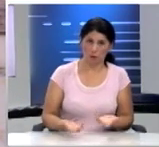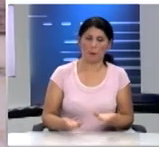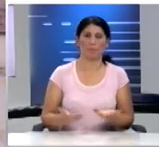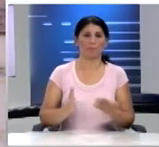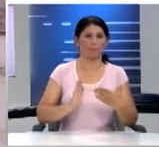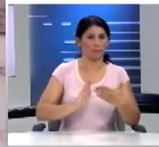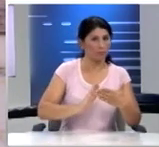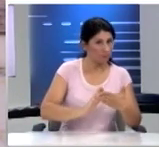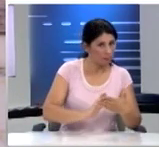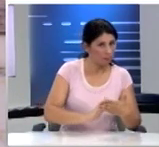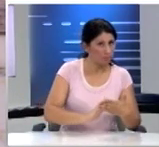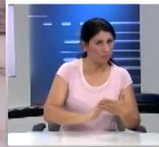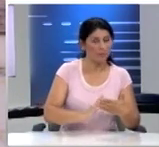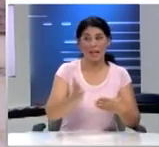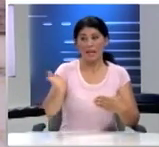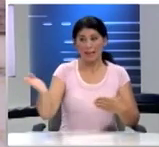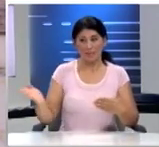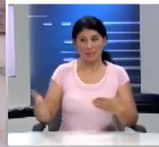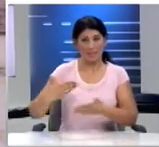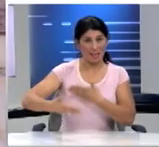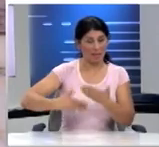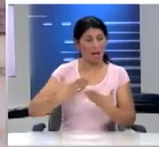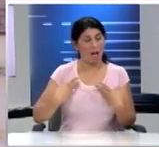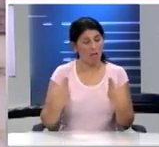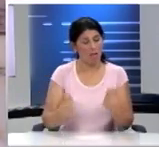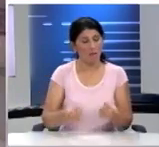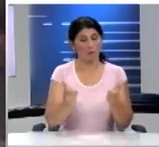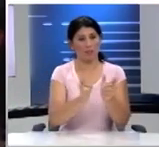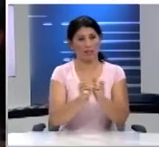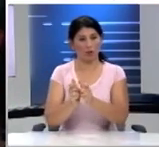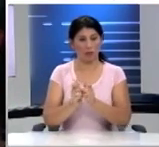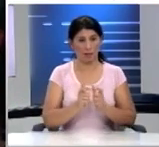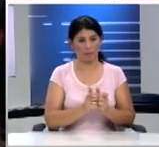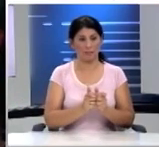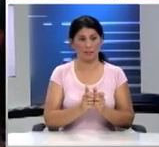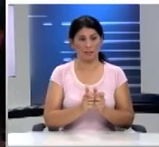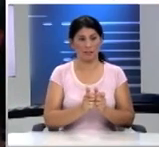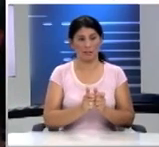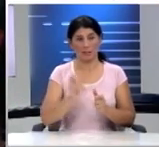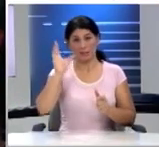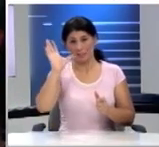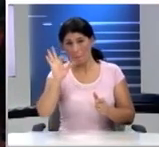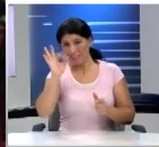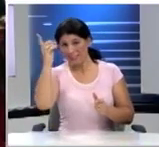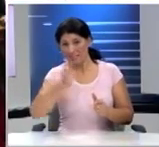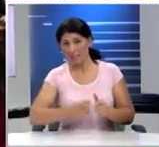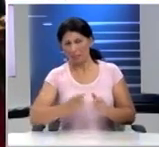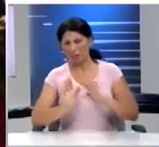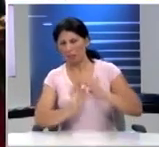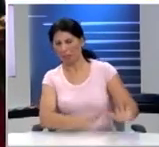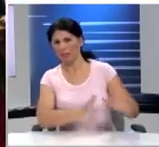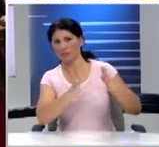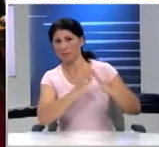πλησιάσουμε και η δικιά σας γενιά εύχομαι στα χωριά μας τα μισά τουλάχιστον από τα παρατημένα σπίτια